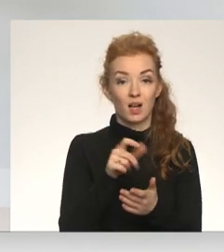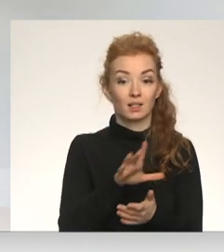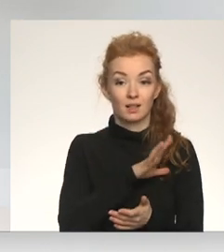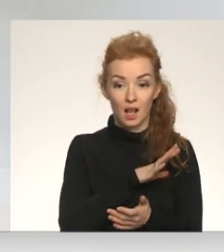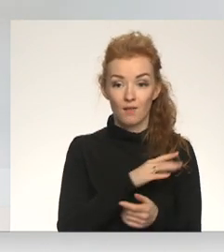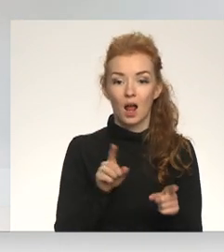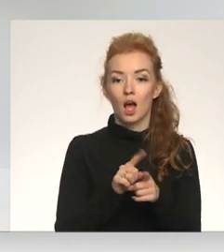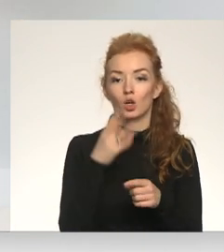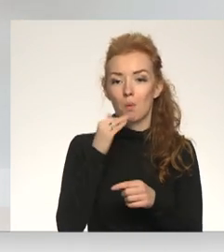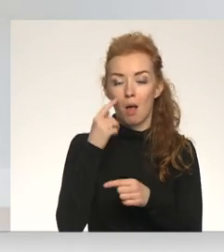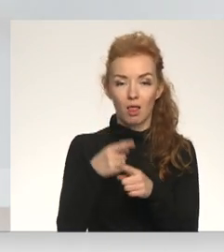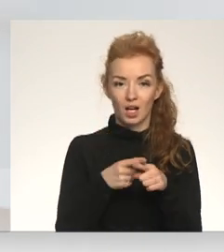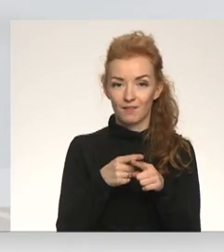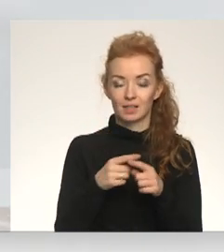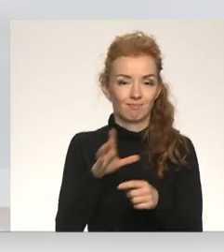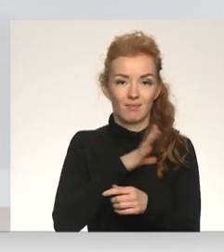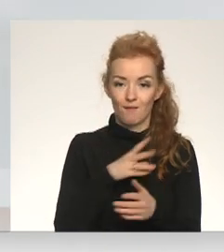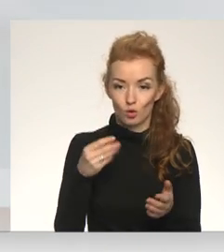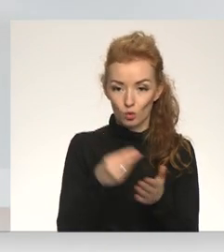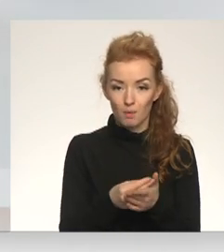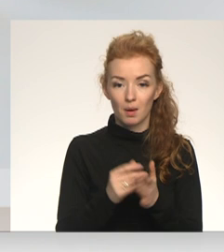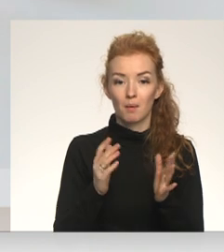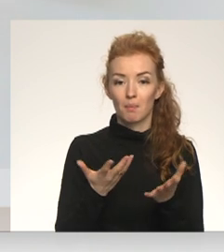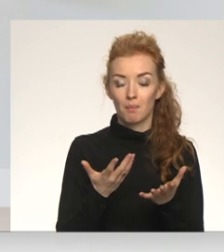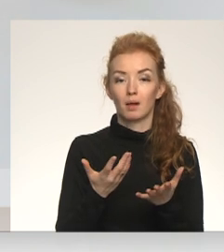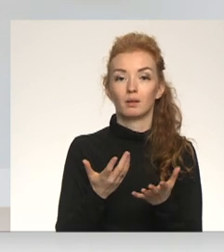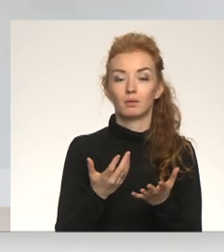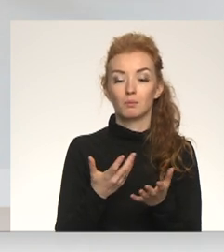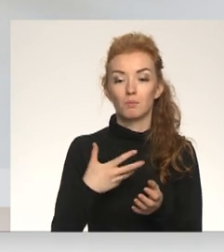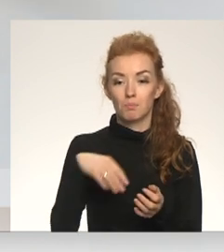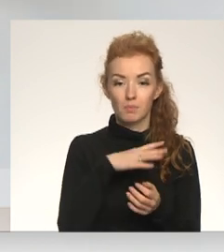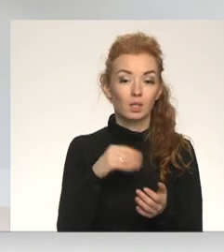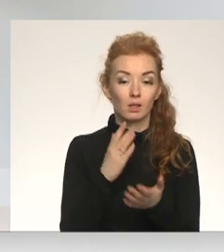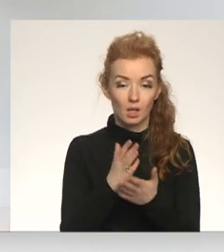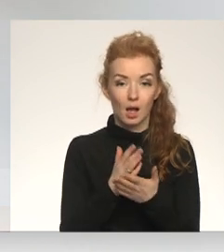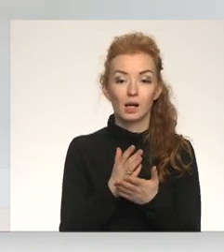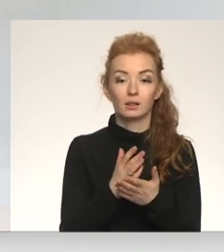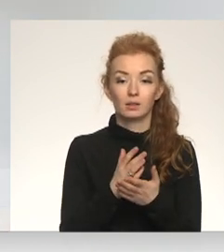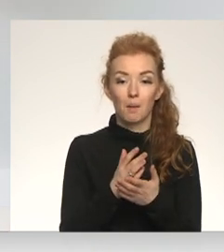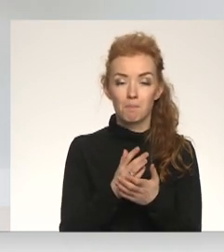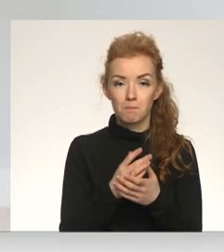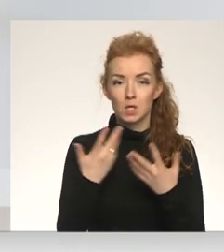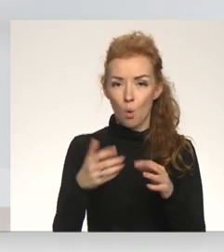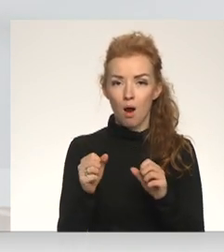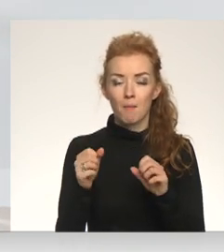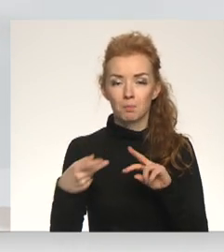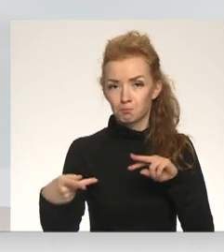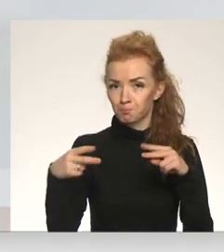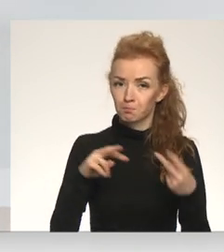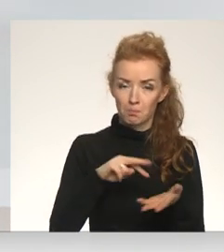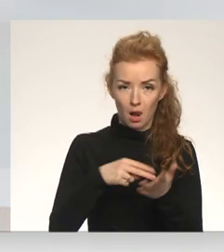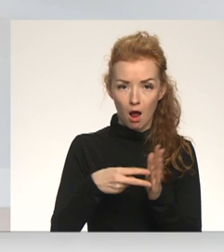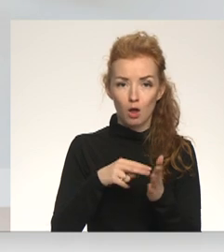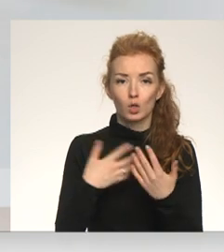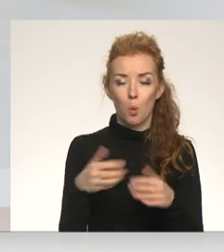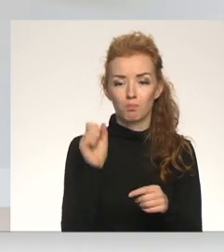kā arī no Baltkrievijas nav iespējams iegādāties. Nu, bet mēs esam pārviendējuši un veikuši jau